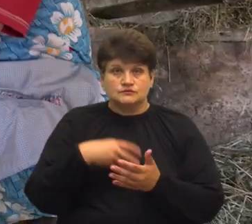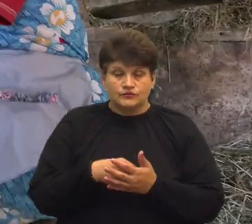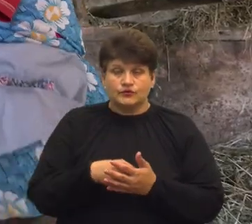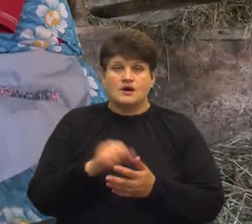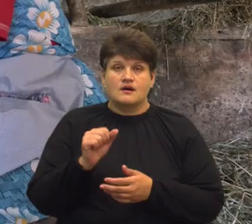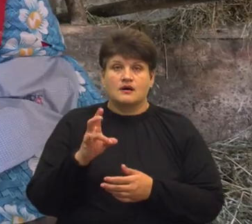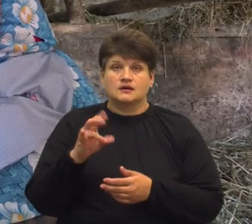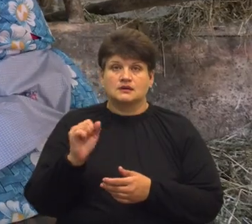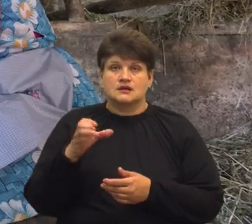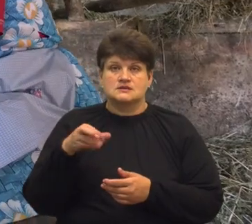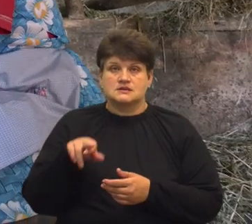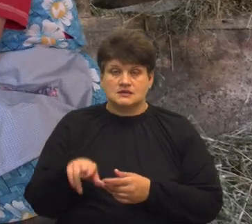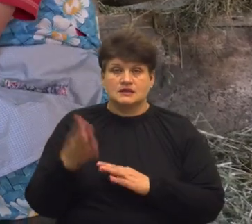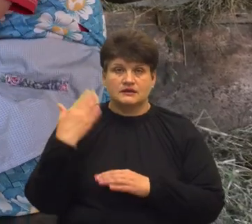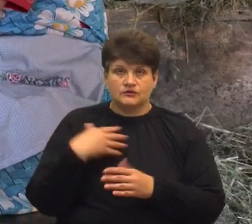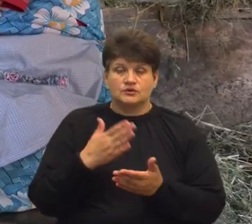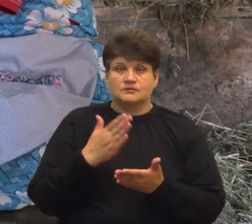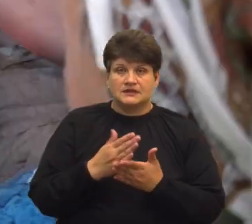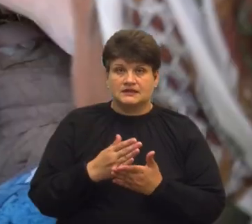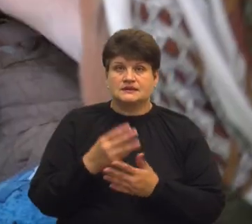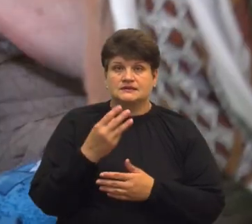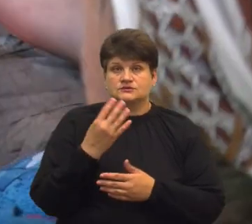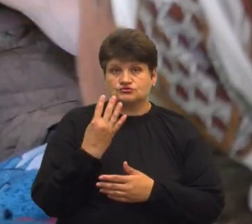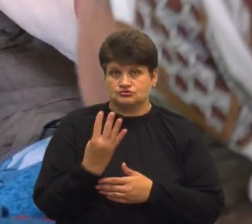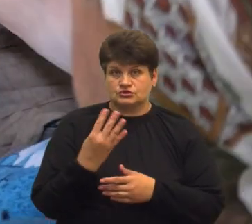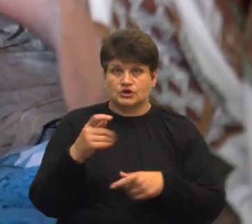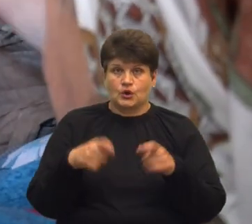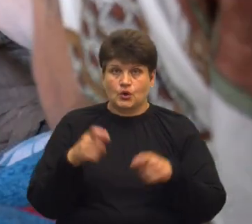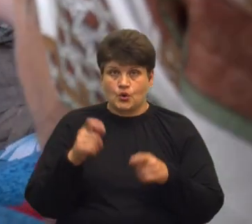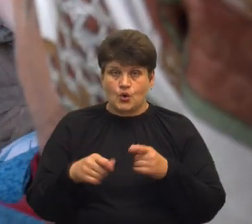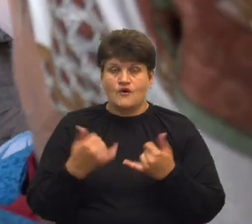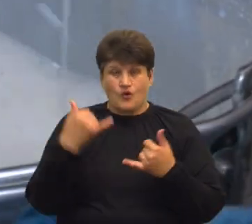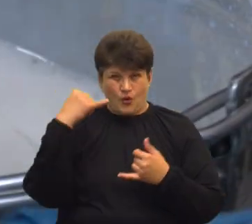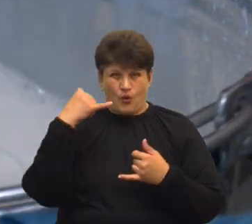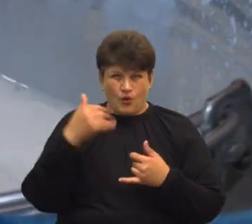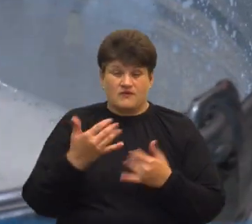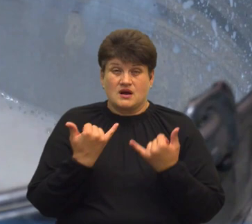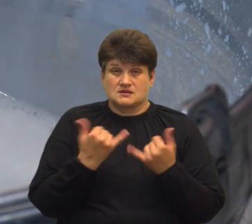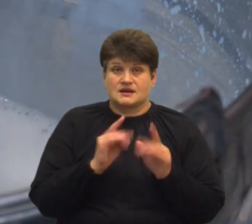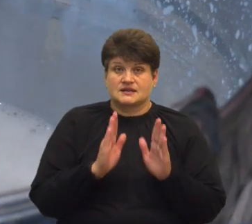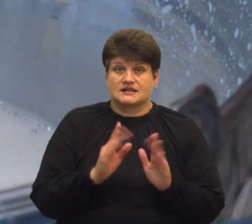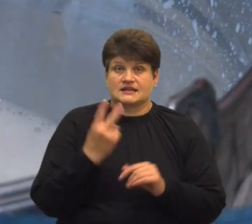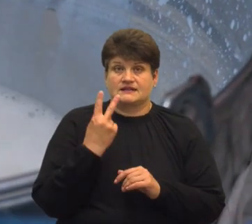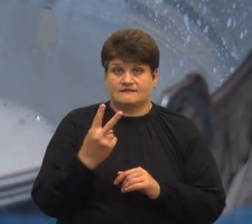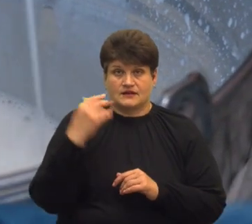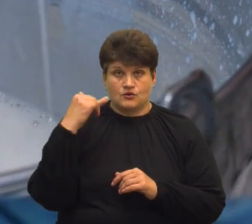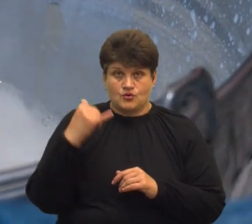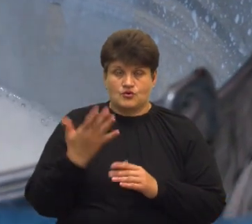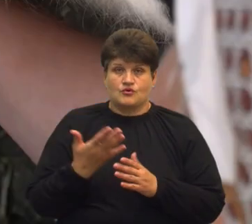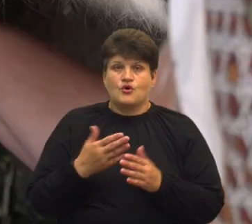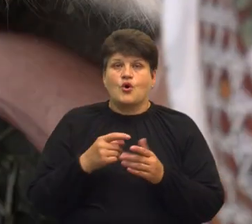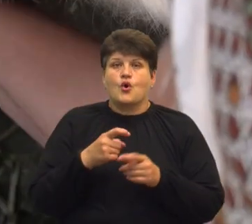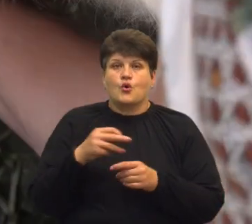колись тримала чотири корови, а зараз тільки дві. Хоч би ціна була на молоко 12 гривнів. Для корови треба все